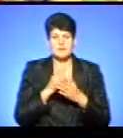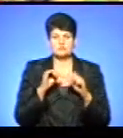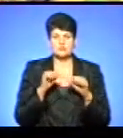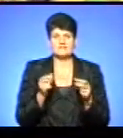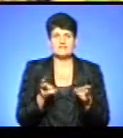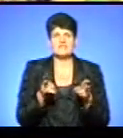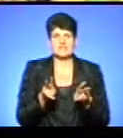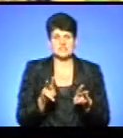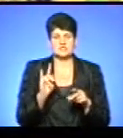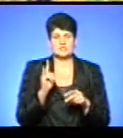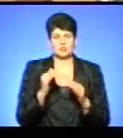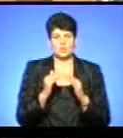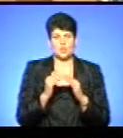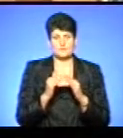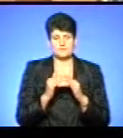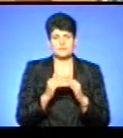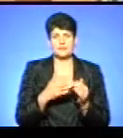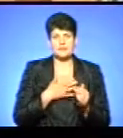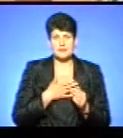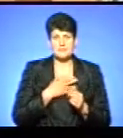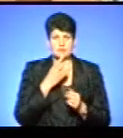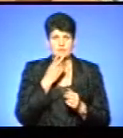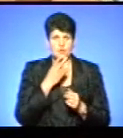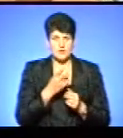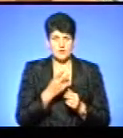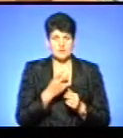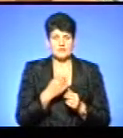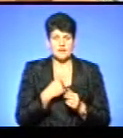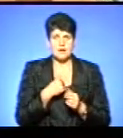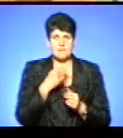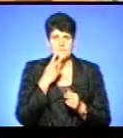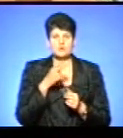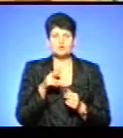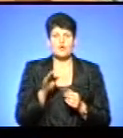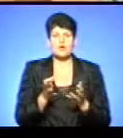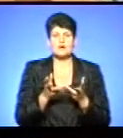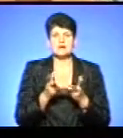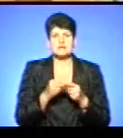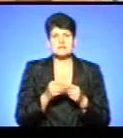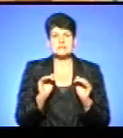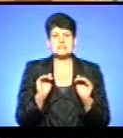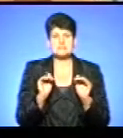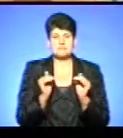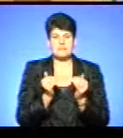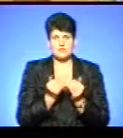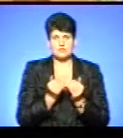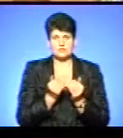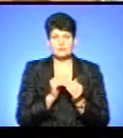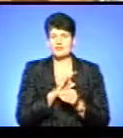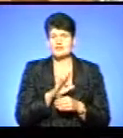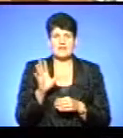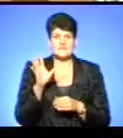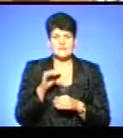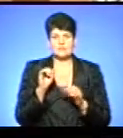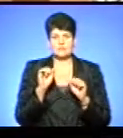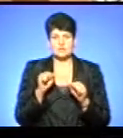залишити дитину вдома. На мій погляд, я бачу, по кількості зменшилось, бо не всі, можливо,